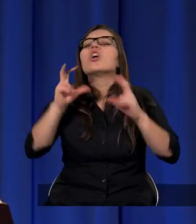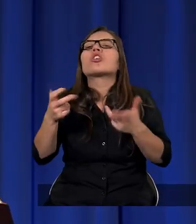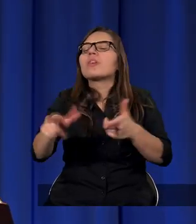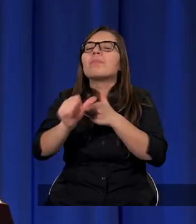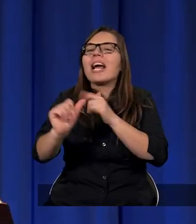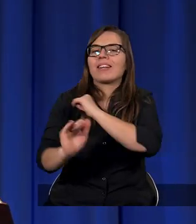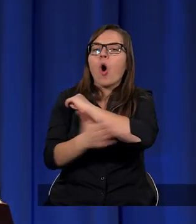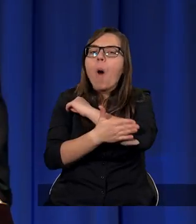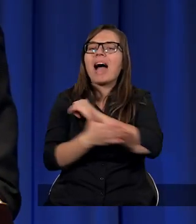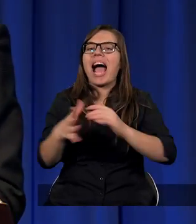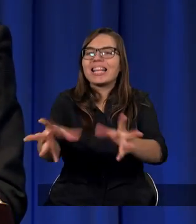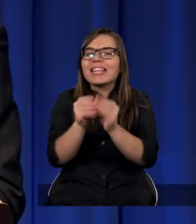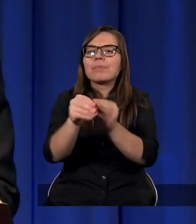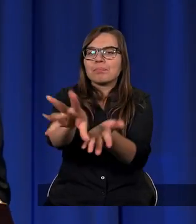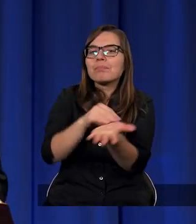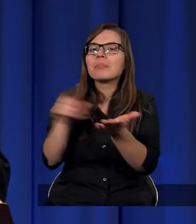Pisma Świętego.